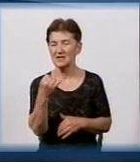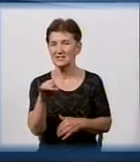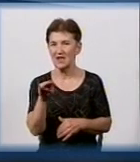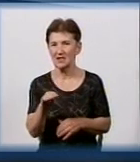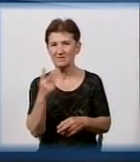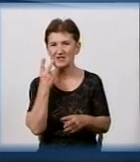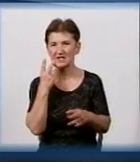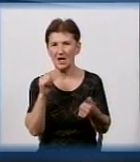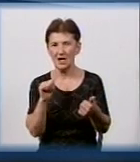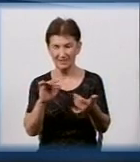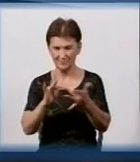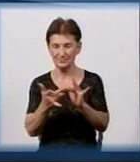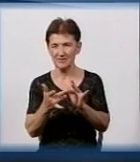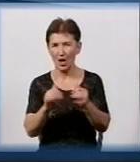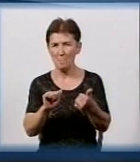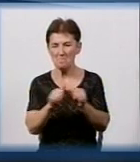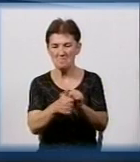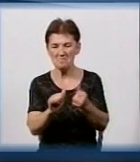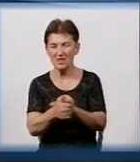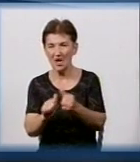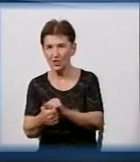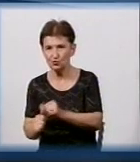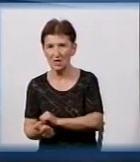меніються, способы нанесення їх теж меніються.